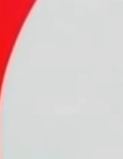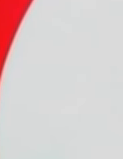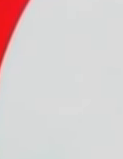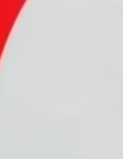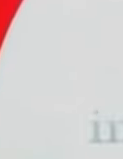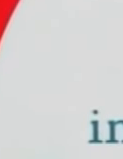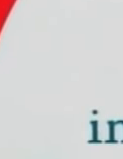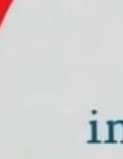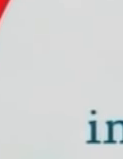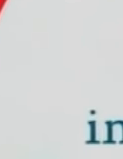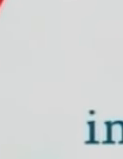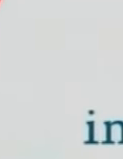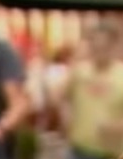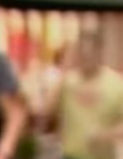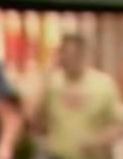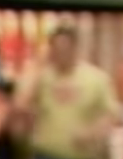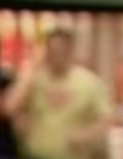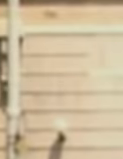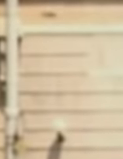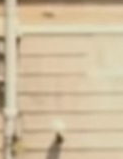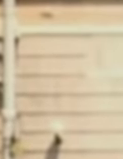Dobri ljudi imaju vremena.